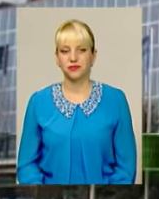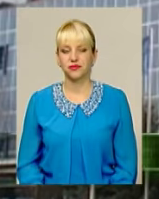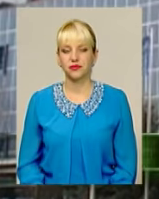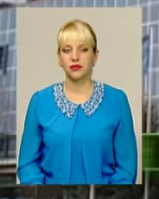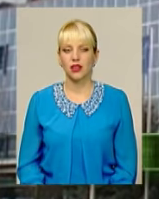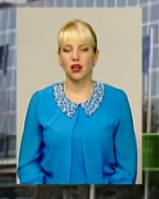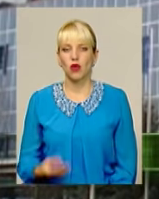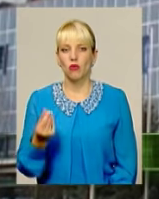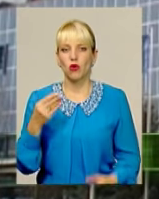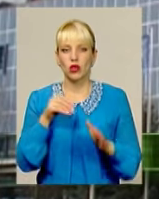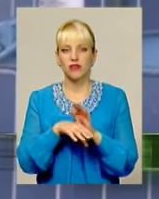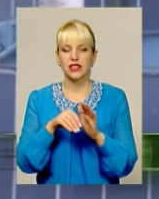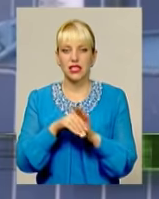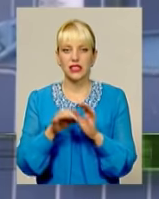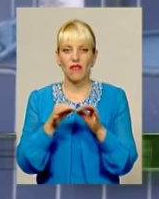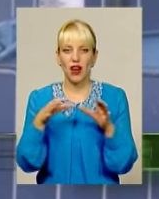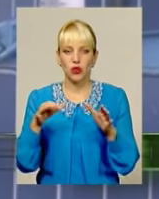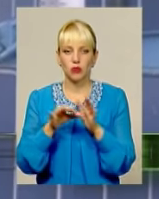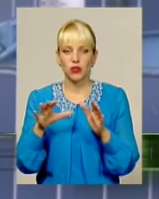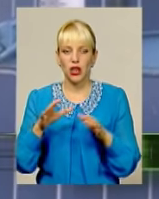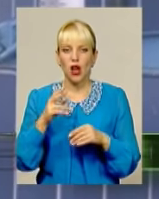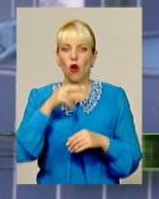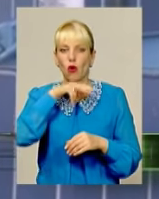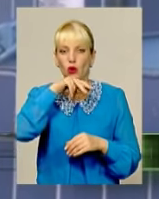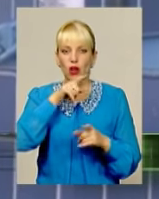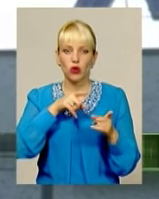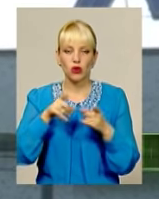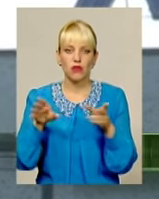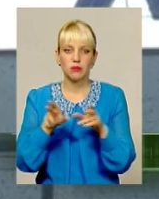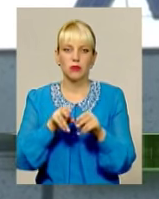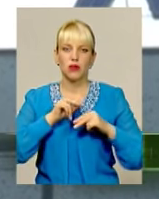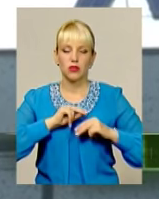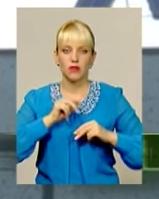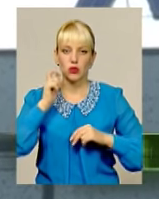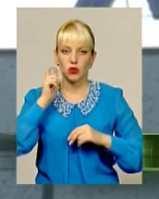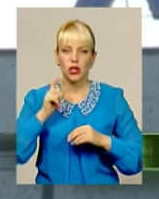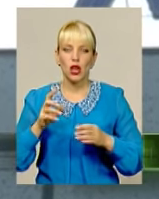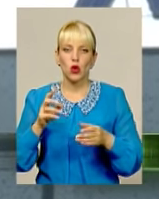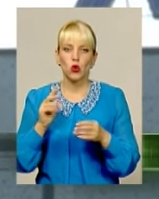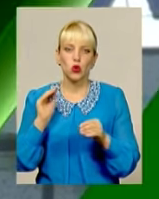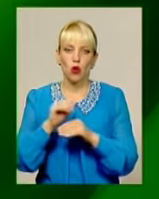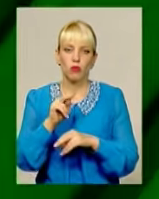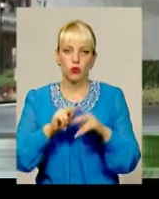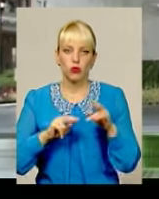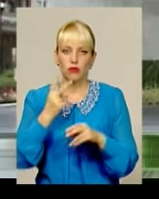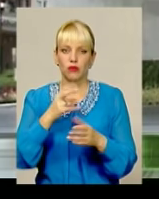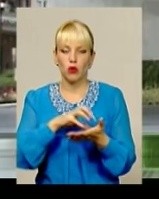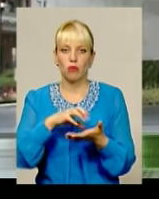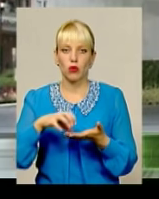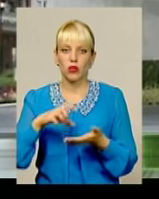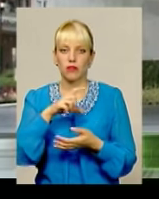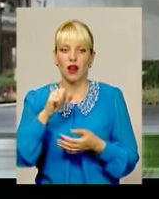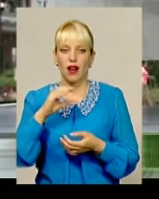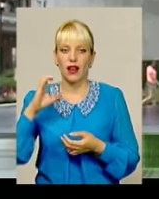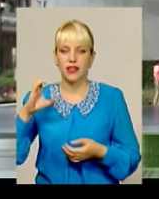Про інвестиції в атомну енергетику. Корейці готові співпрацювати з Україною у проєкті добудови двох блоків ХАЕС. Секрети